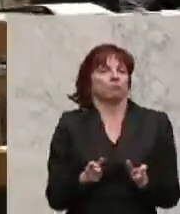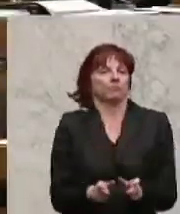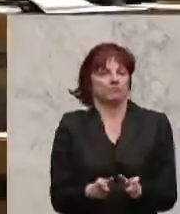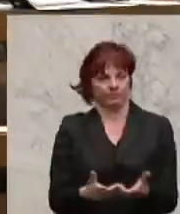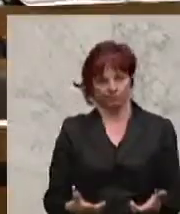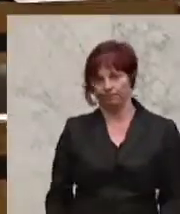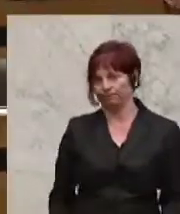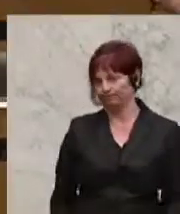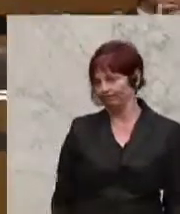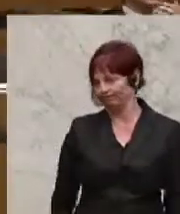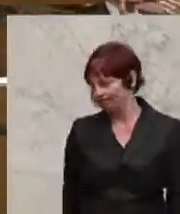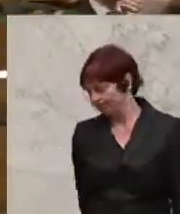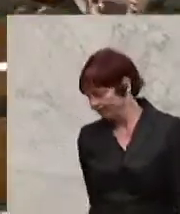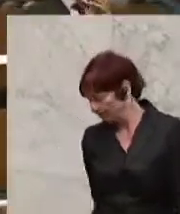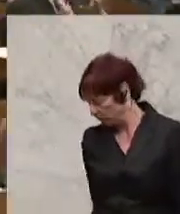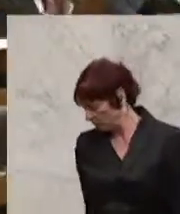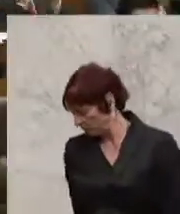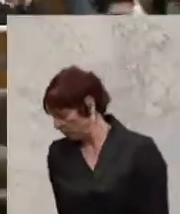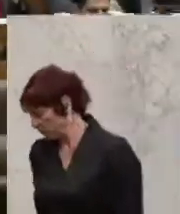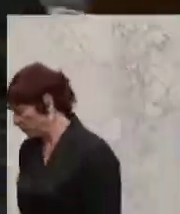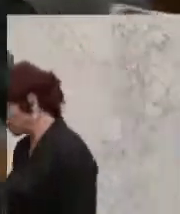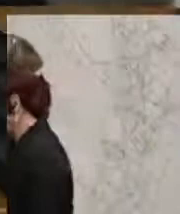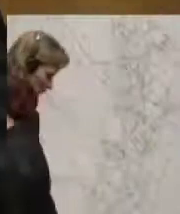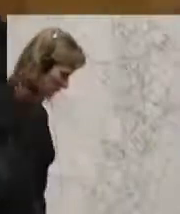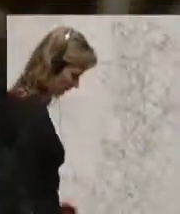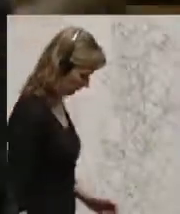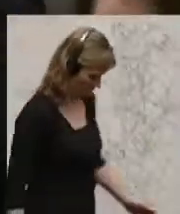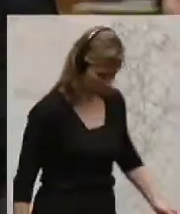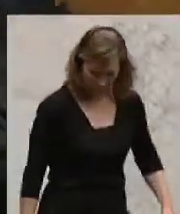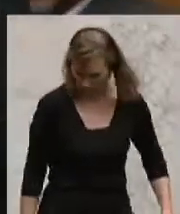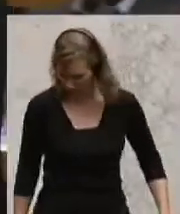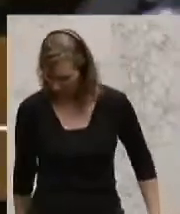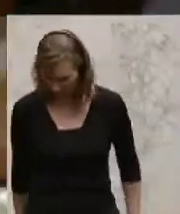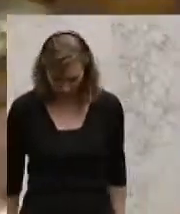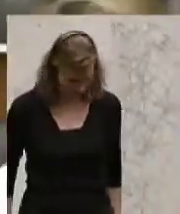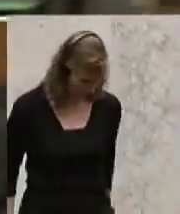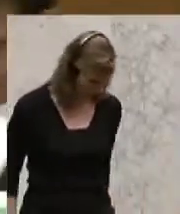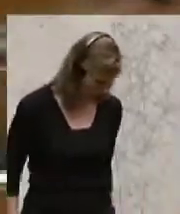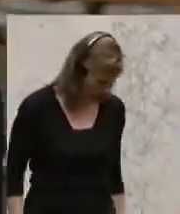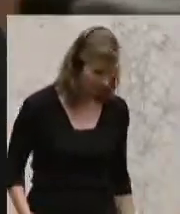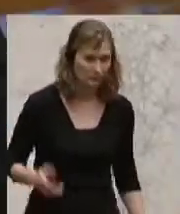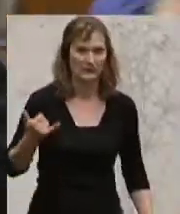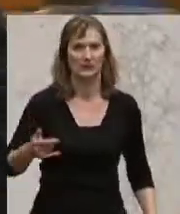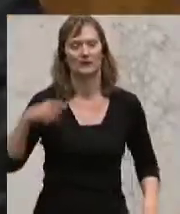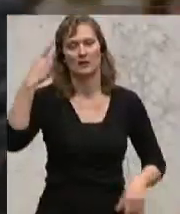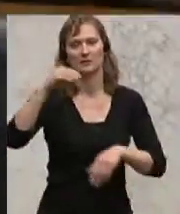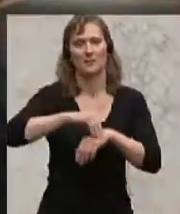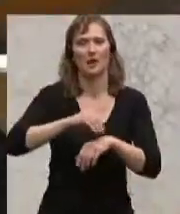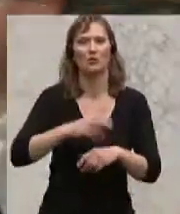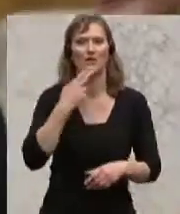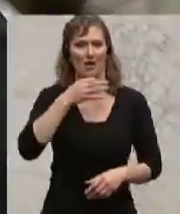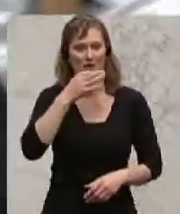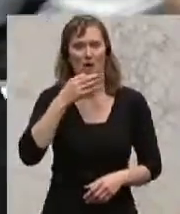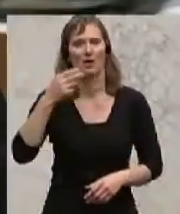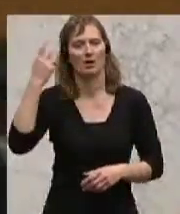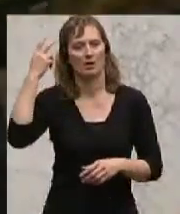gewöhnliche Insolvenzrecht nicht angewendet werden könne, sagt FPÖ-Verfassungssprecher Harald Stephan. Daher bestehe Änderungsbedarf und es brauche